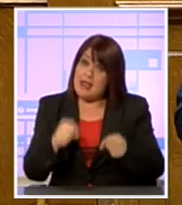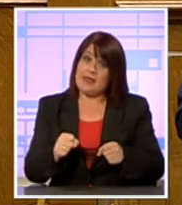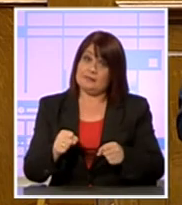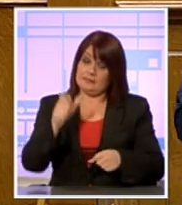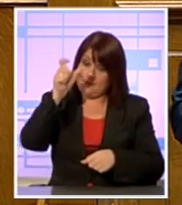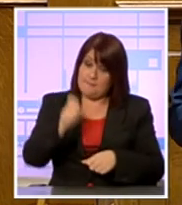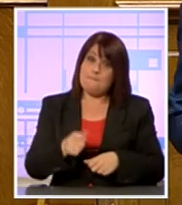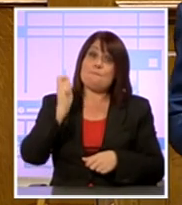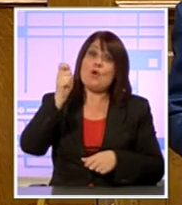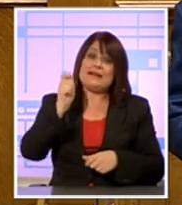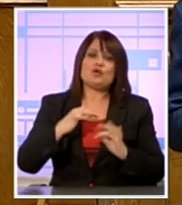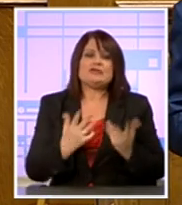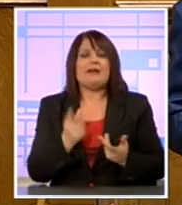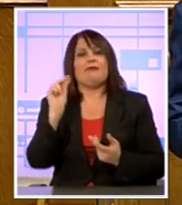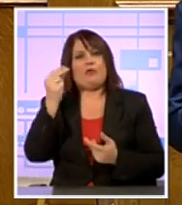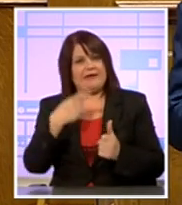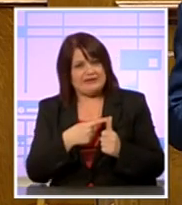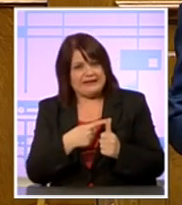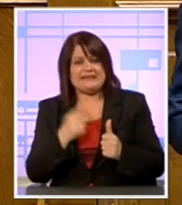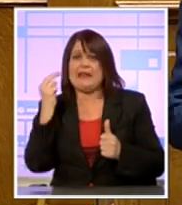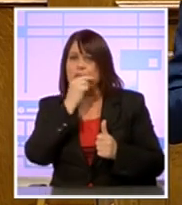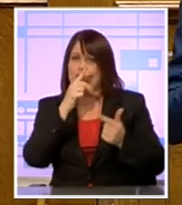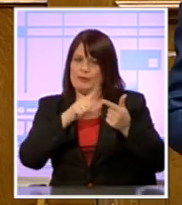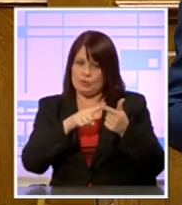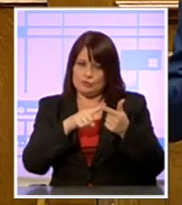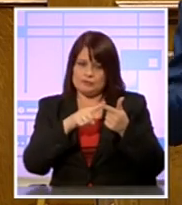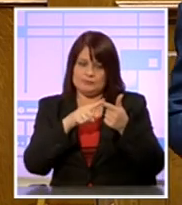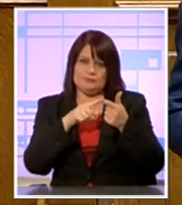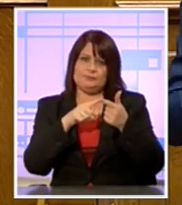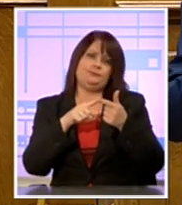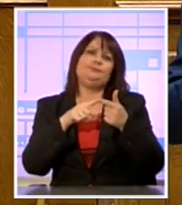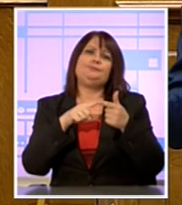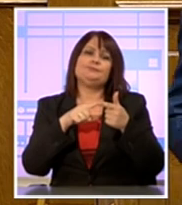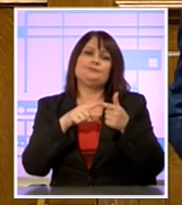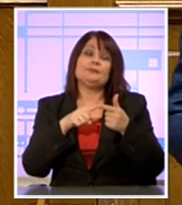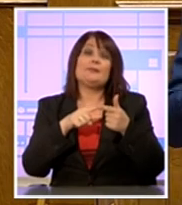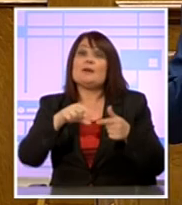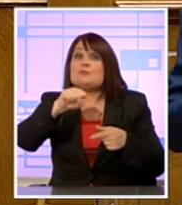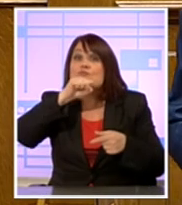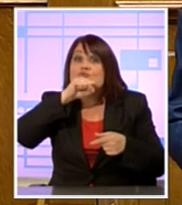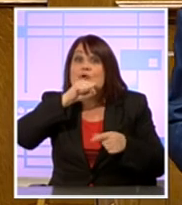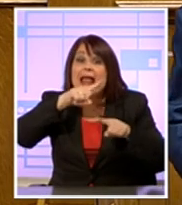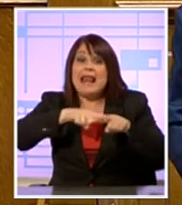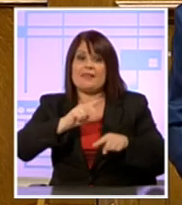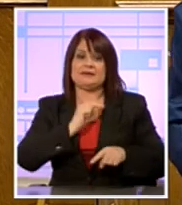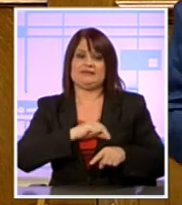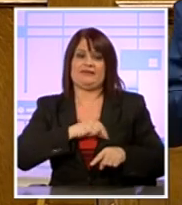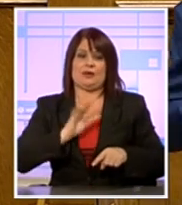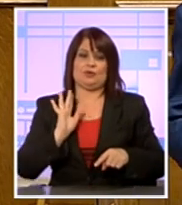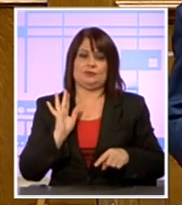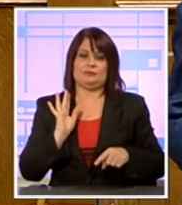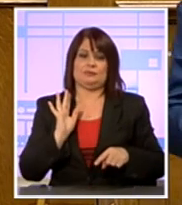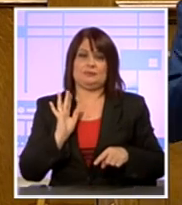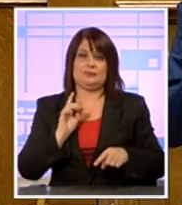είτε είναι βουλευτής, είτε είναι πρωθυπουργός, κοιτά πρώτα το συμφέρον του τόπου. Είναι